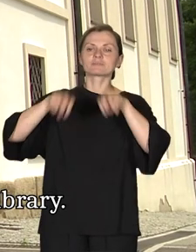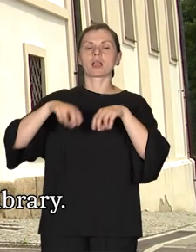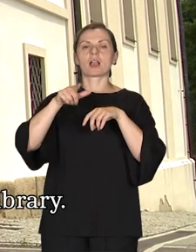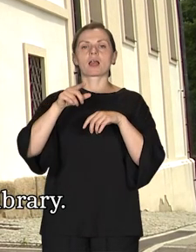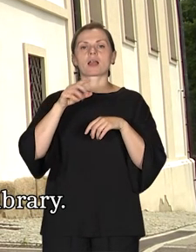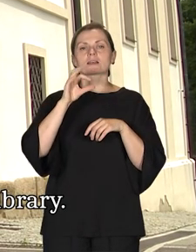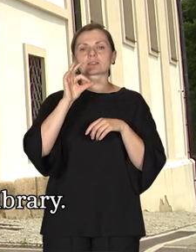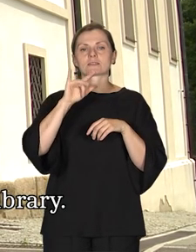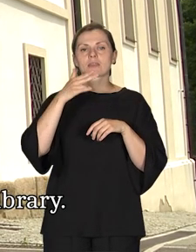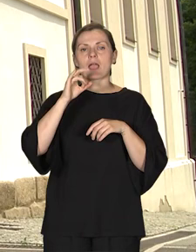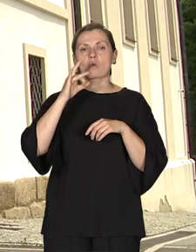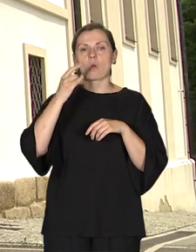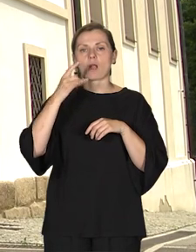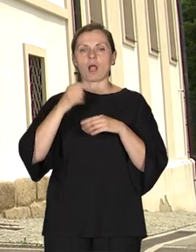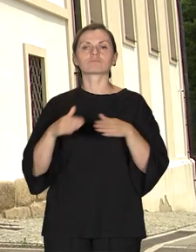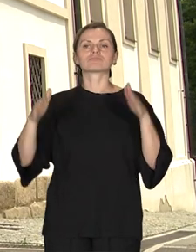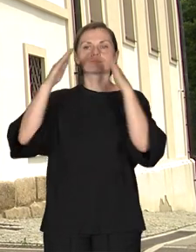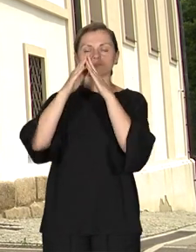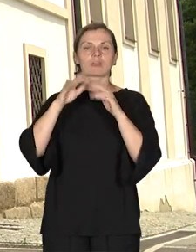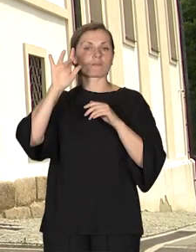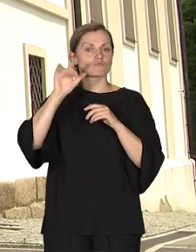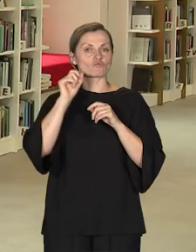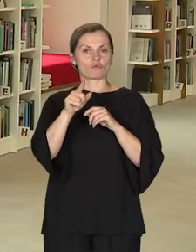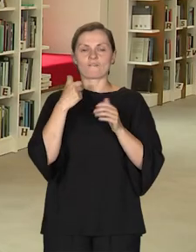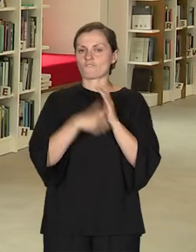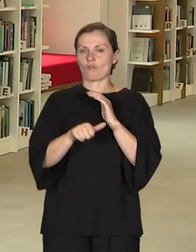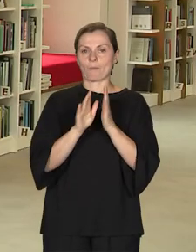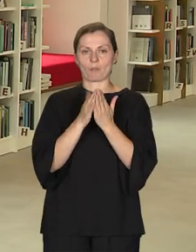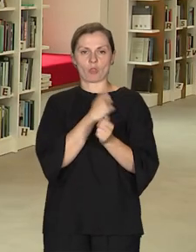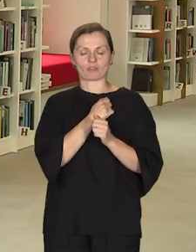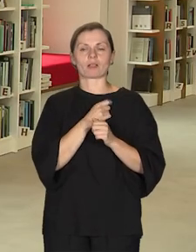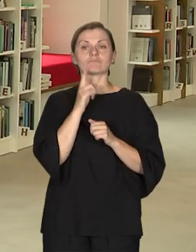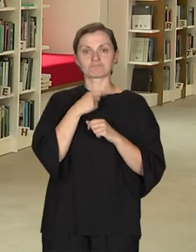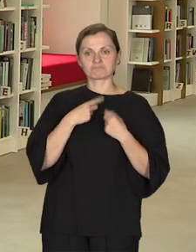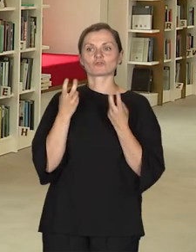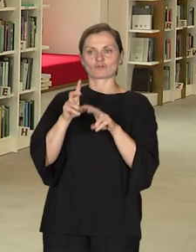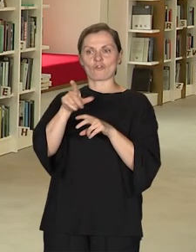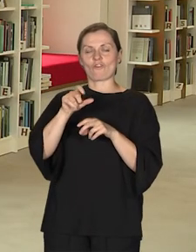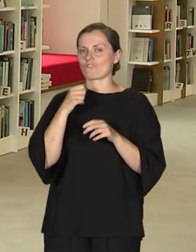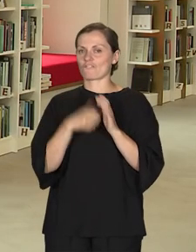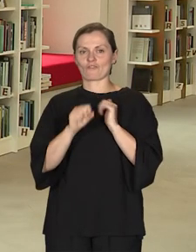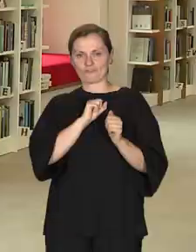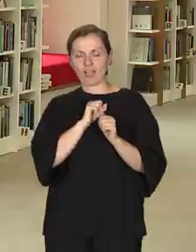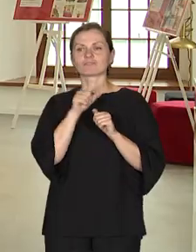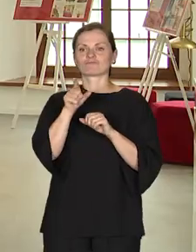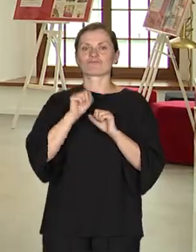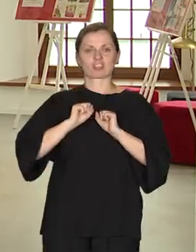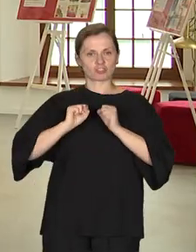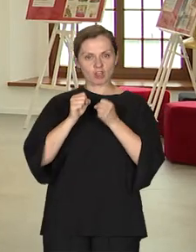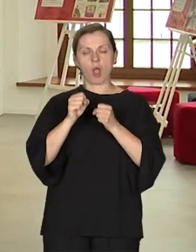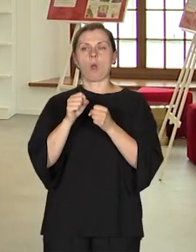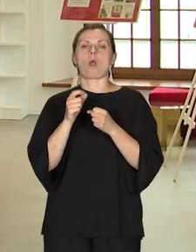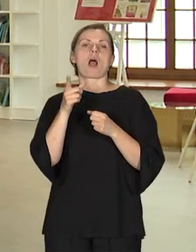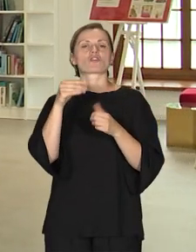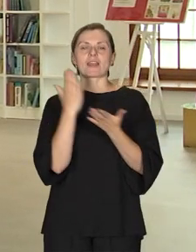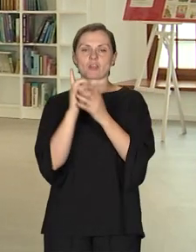wyjątkowa biblioteka. Stworzyliśmy coś fajnego. Bardzo fajnie działająca biblioteka dostała dodatkowych jeszcze skrzydeł, ale to nie jest